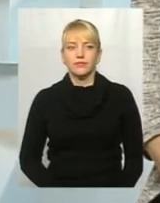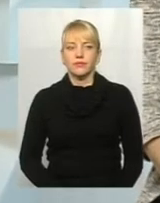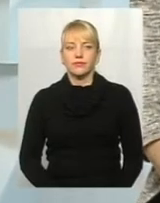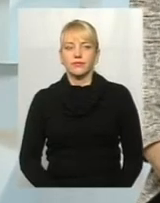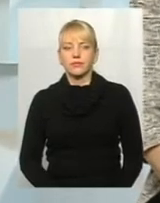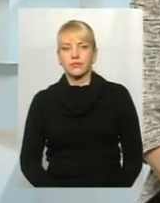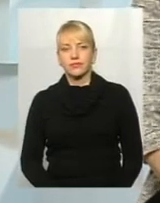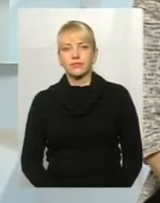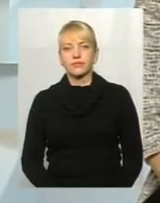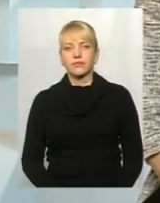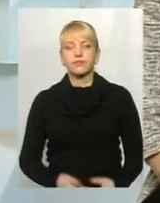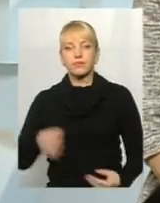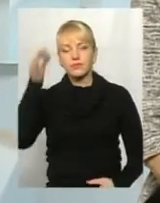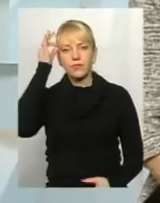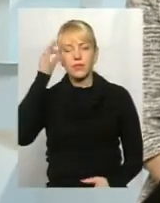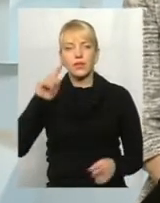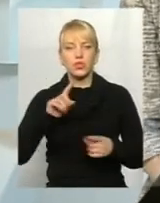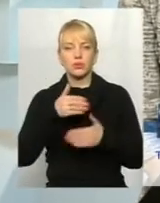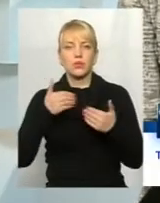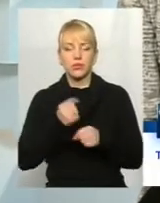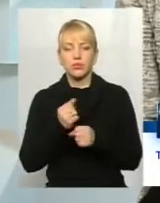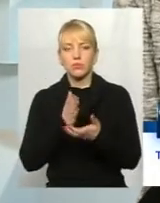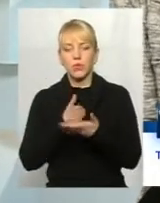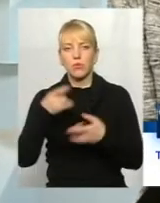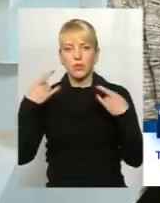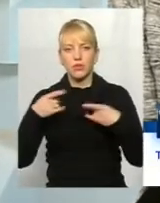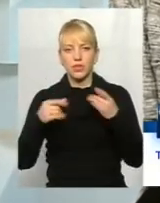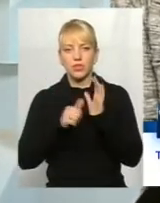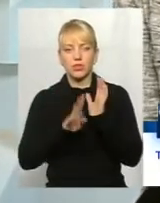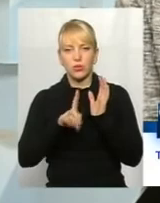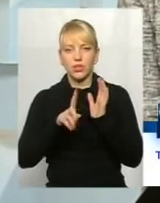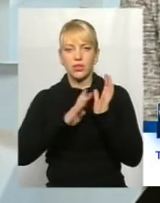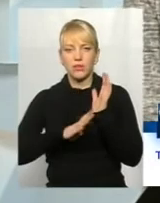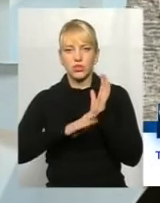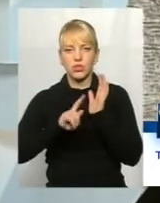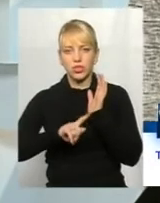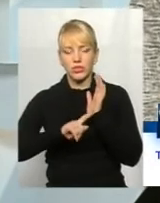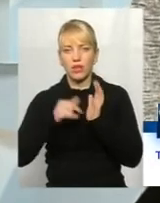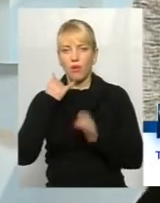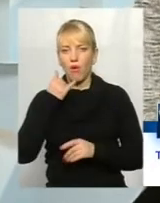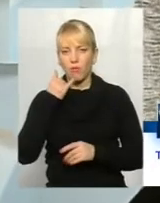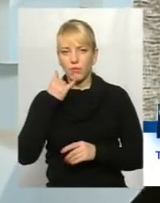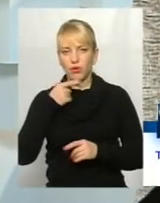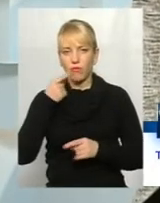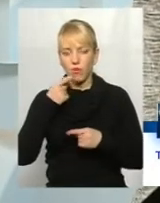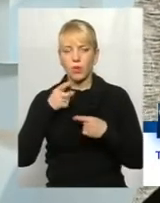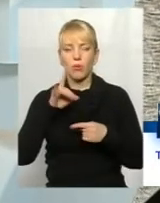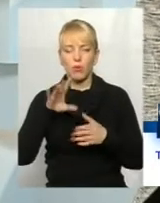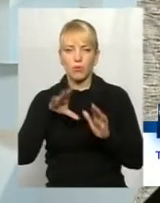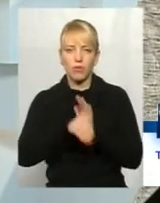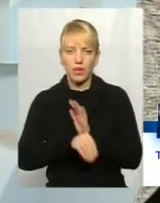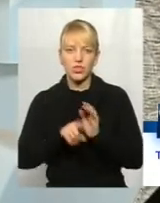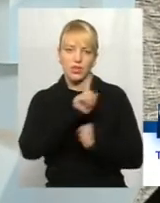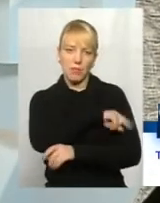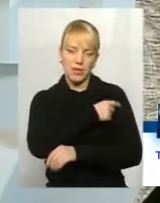Отже, нагадую глядачам, працюємо для вас в прямому ефірі 61960, говоримо про впровадження медичної реформи